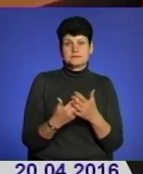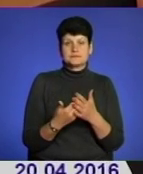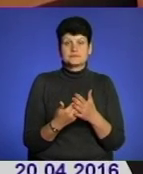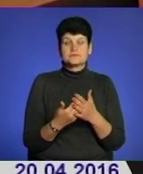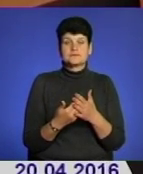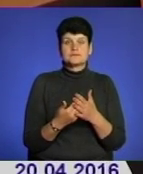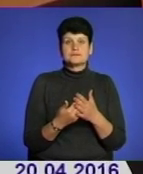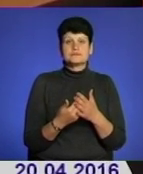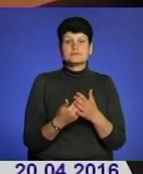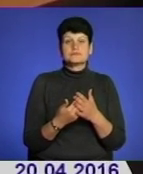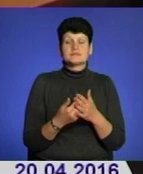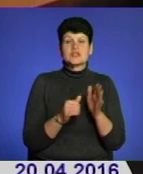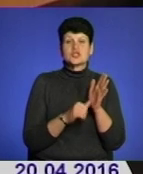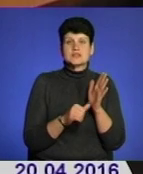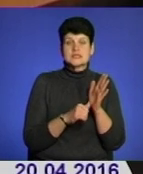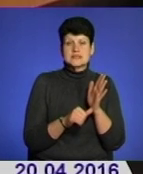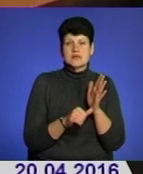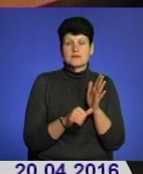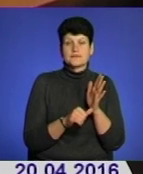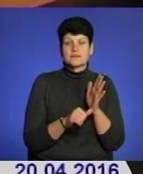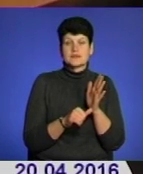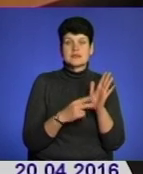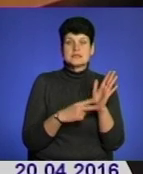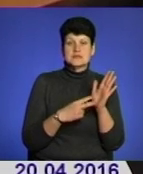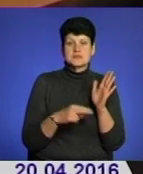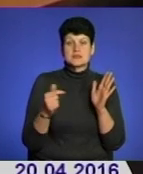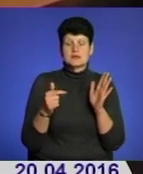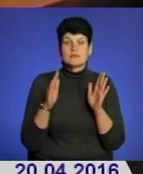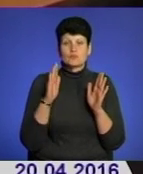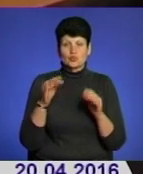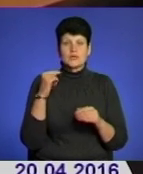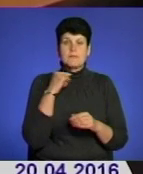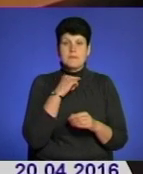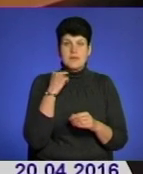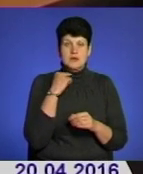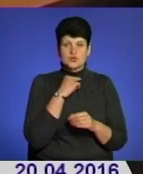будемо казали, 60-70 гривень буде м'ясо.